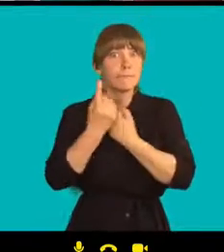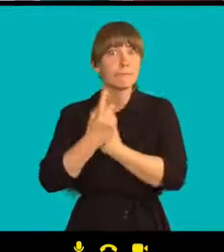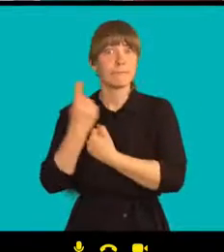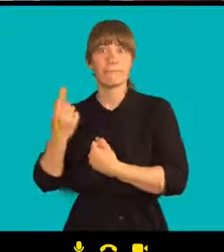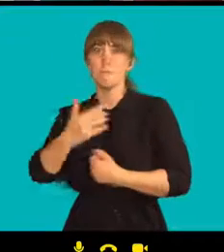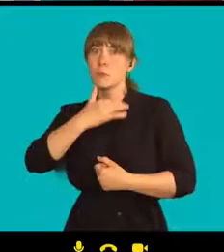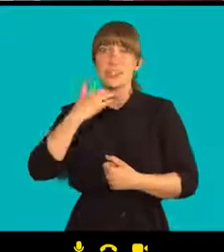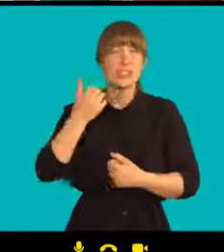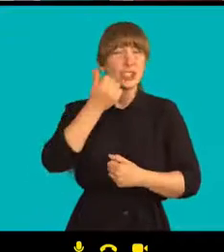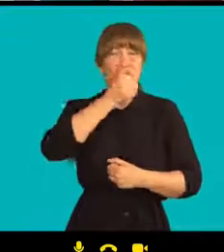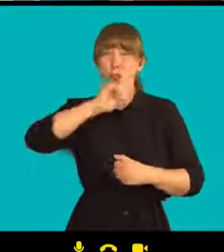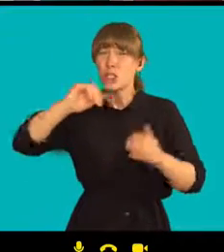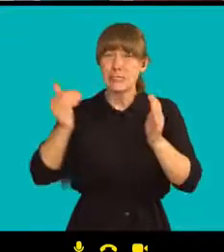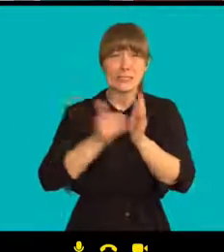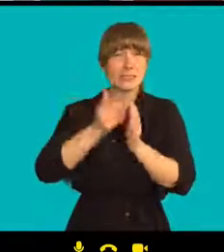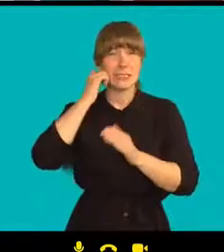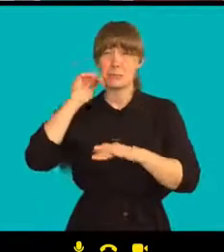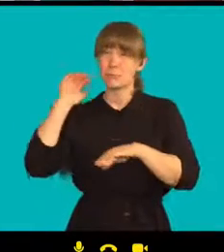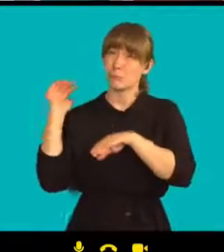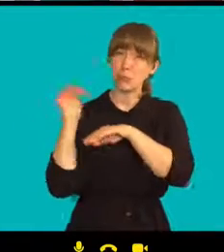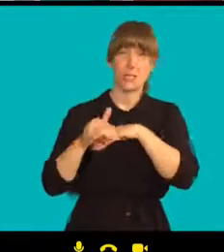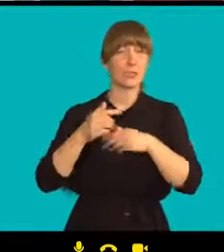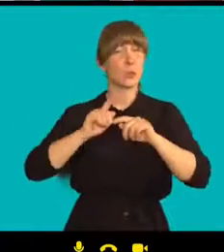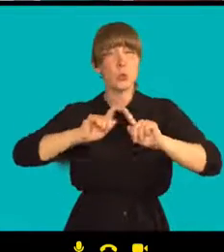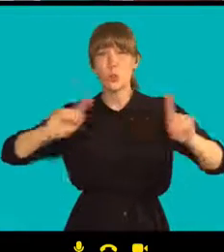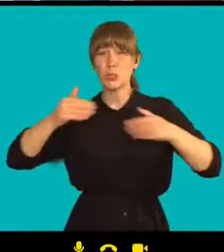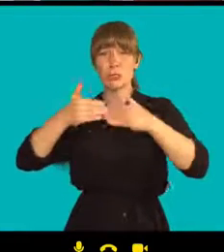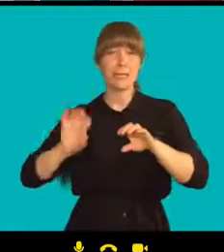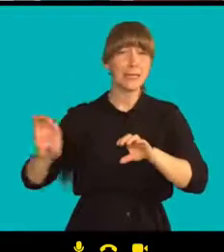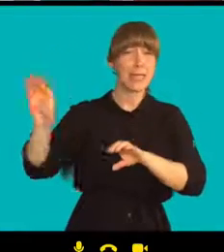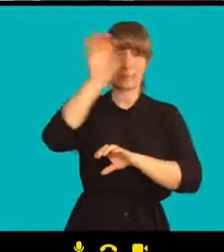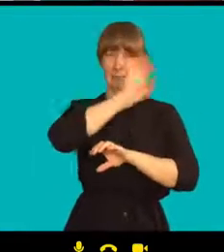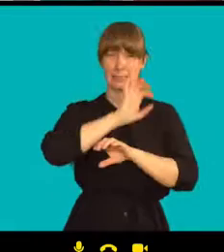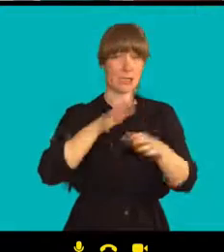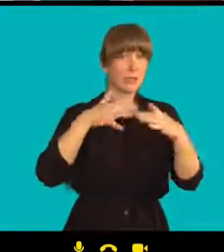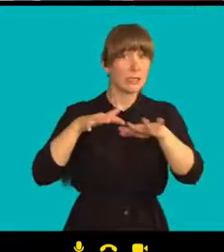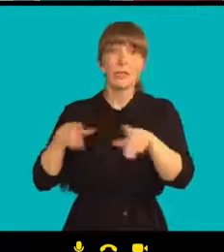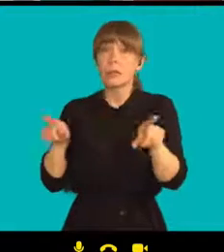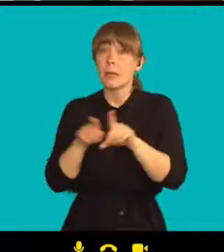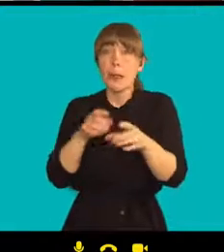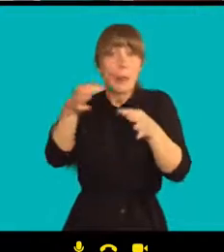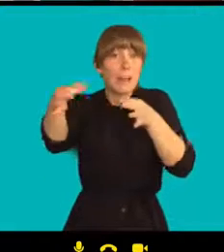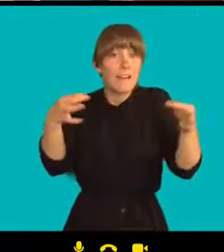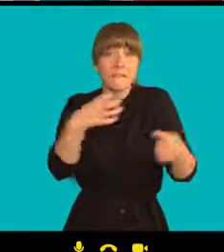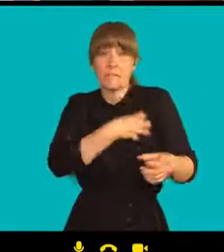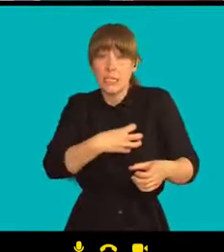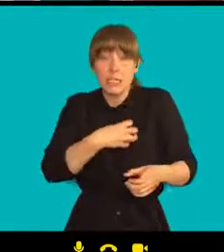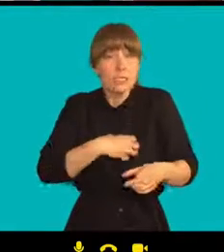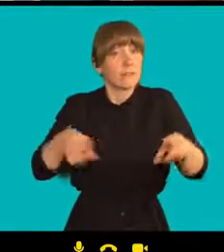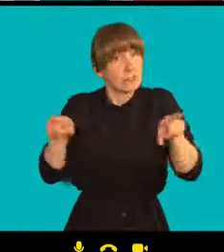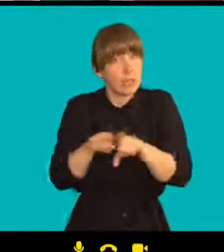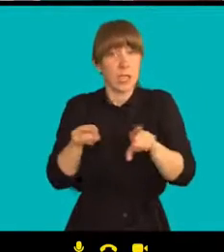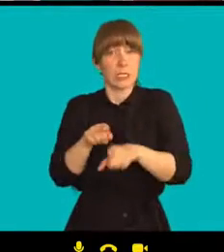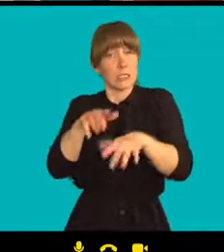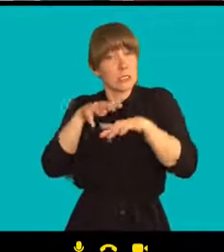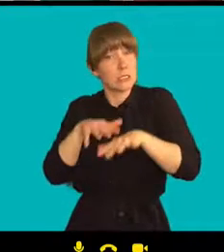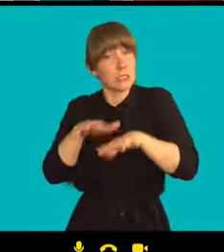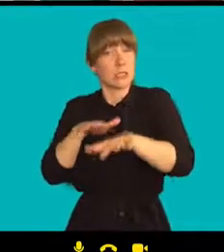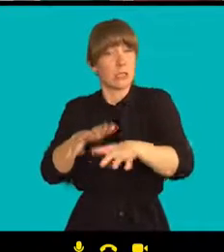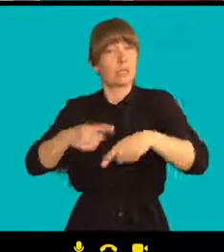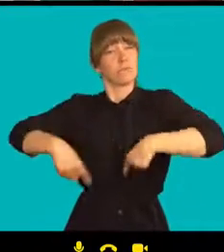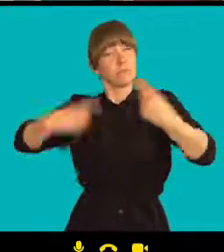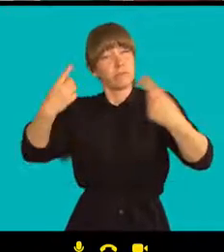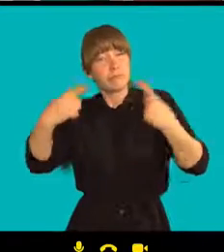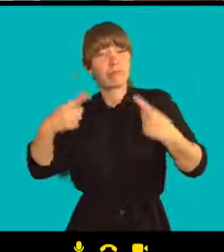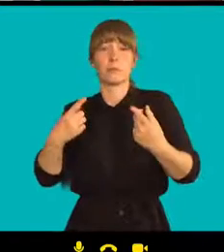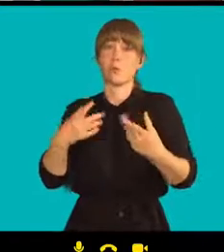stovky tisíc lidí v ulicích Beloruských měst. Dokonce i v malých vesnicích, v malých městech a stejně jako v hlavém